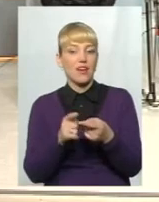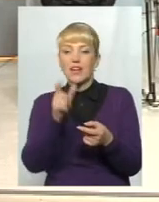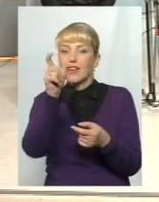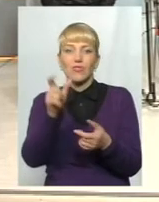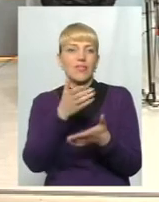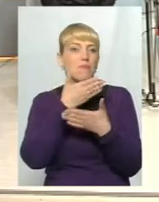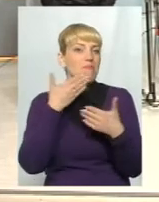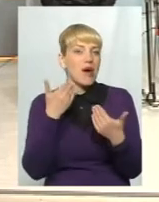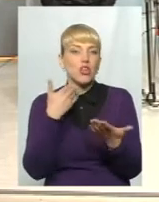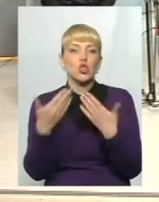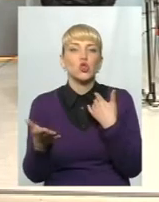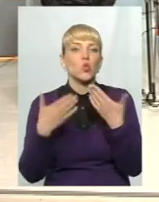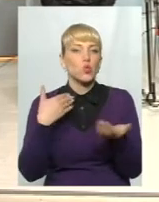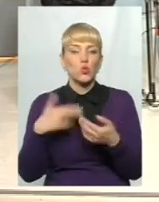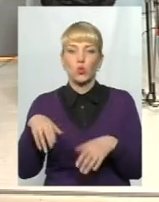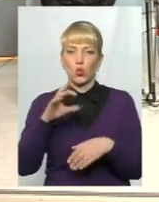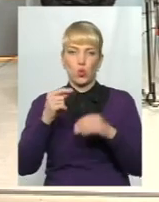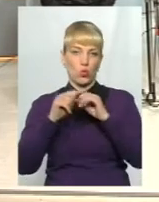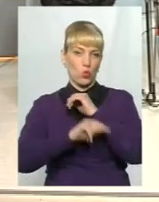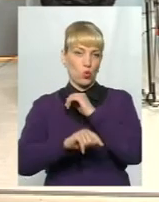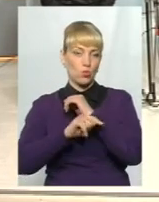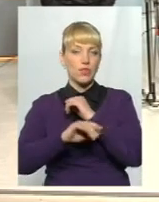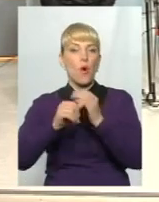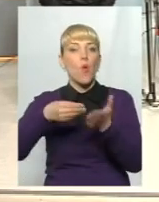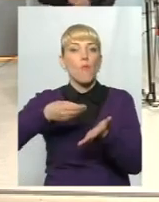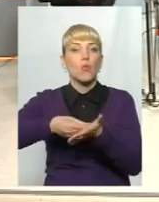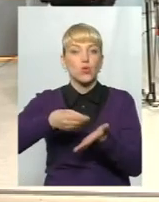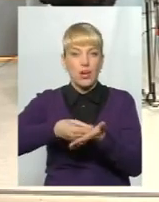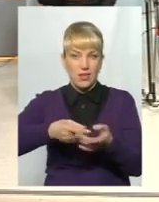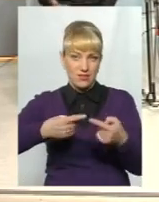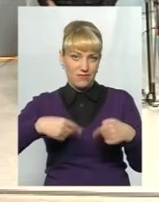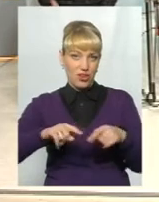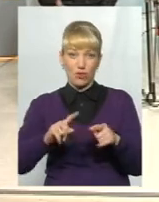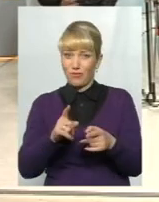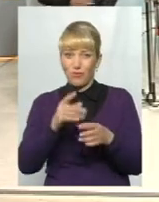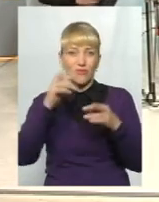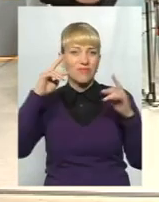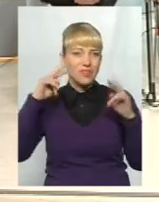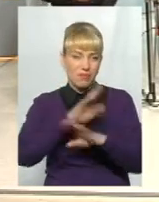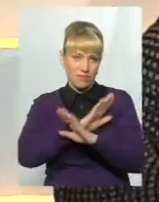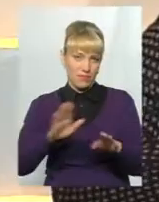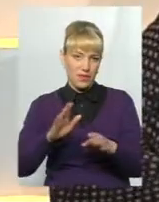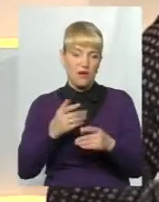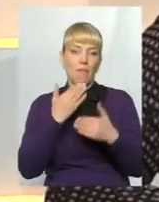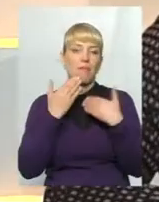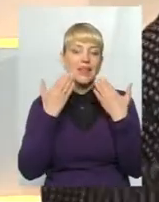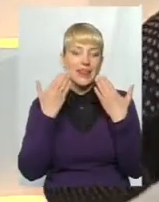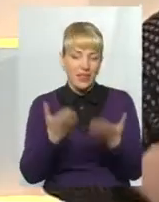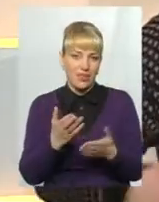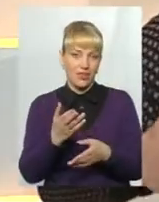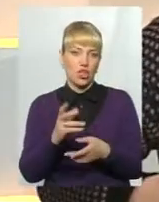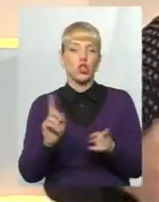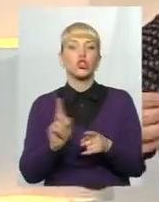має жодного стосунку до корупції в бюджетній сфері. А тому і нелогічно питати його на цьому етапі